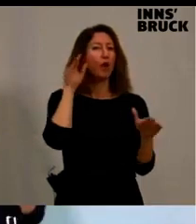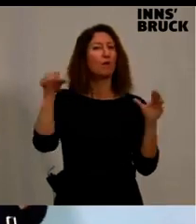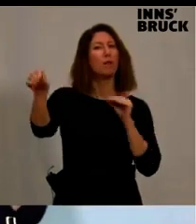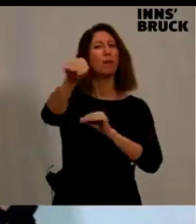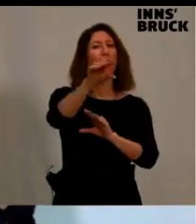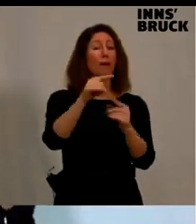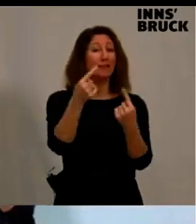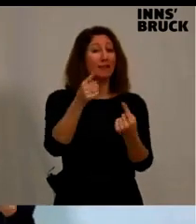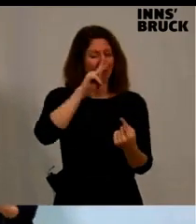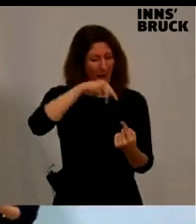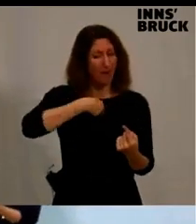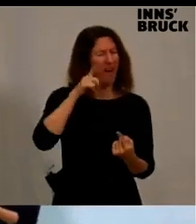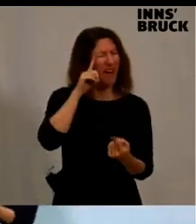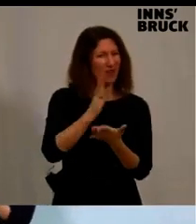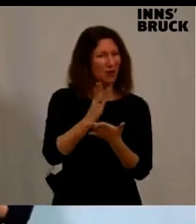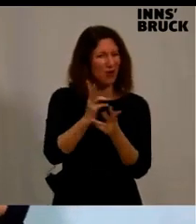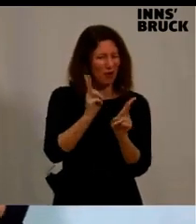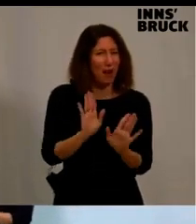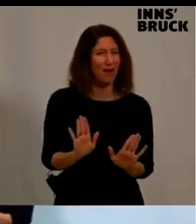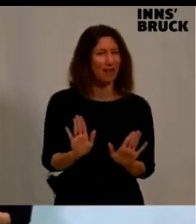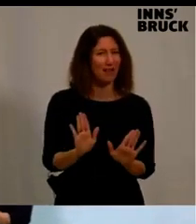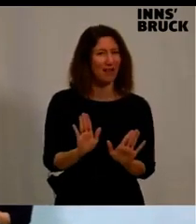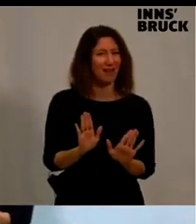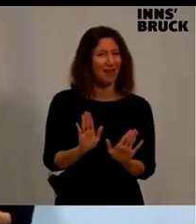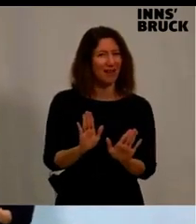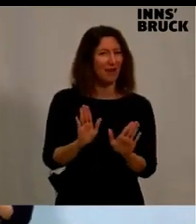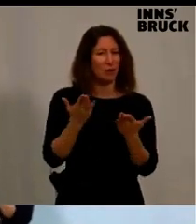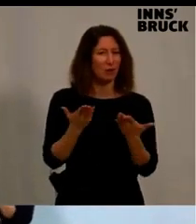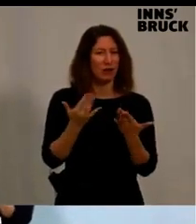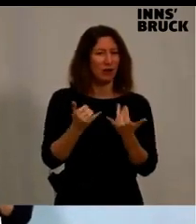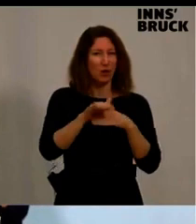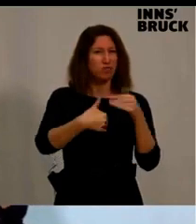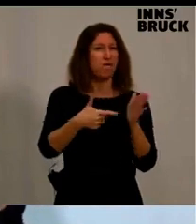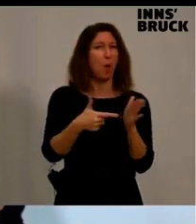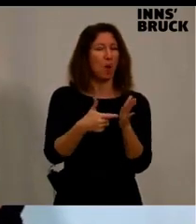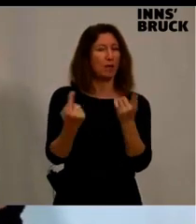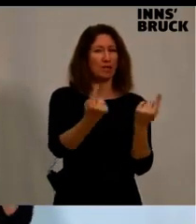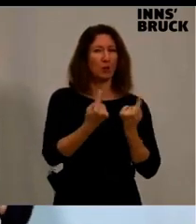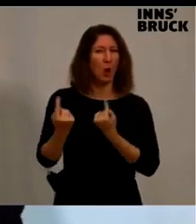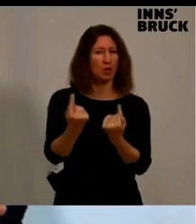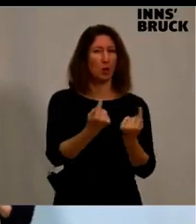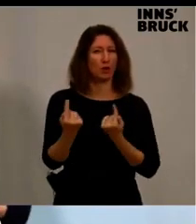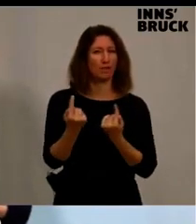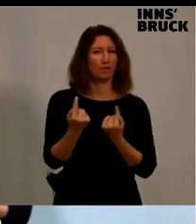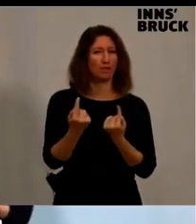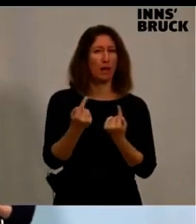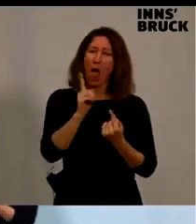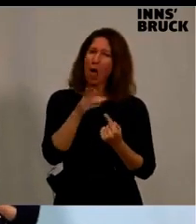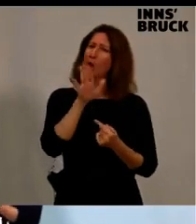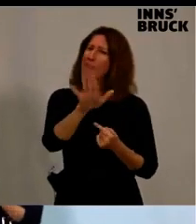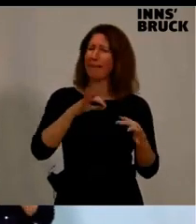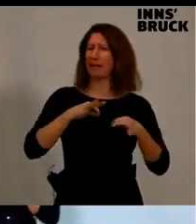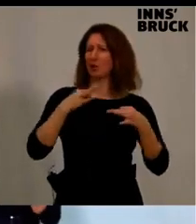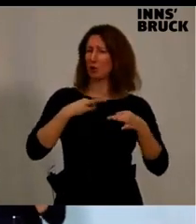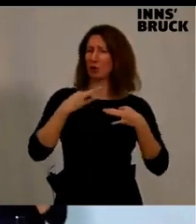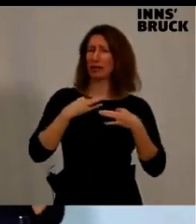selber weiß, mit dieser ganzen Aktion bei Weitem überfordert ist. Lieber Bürgermeister, mir liegt auch deine Gesundheit am Herzen.